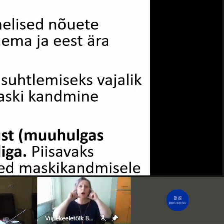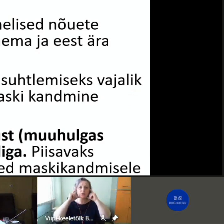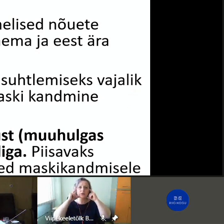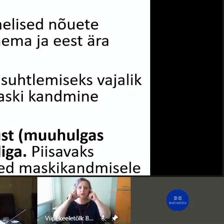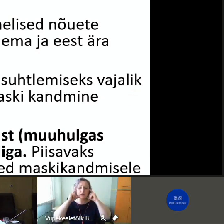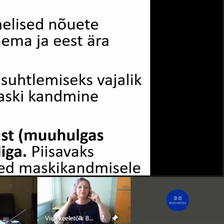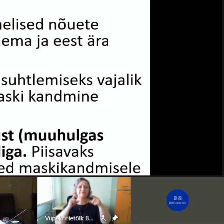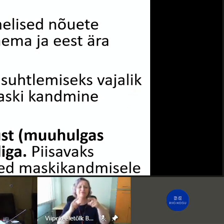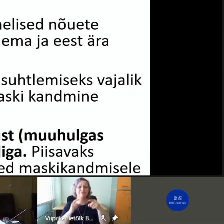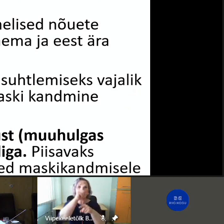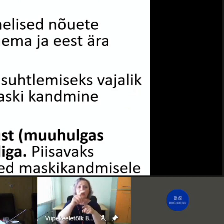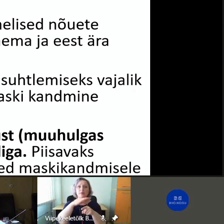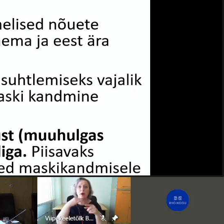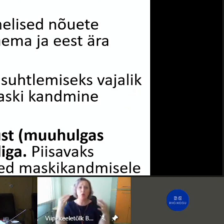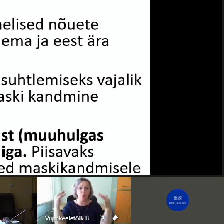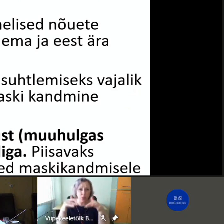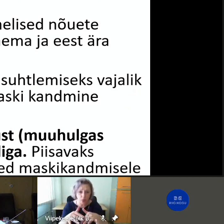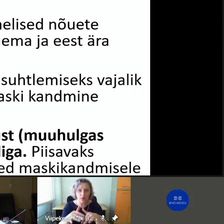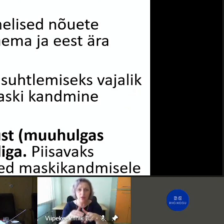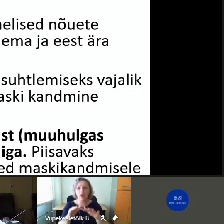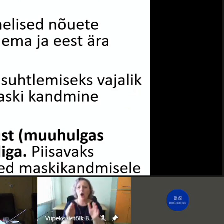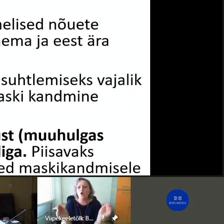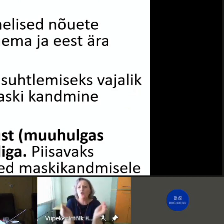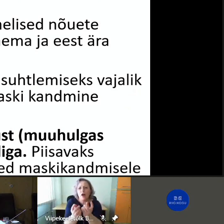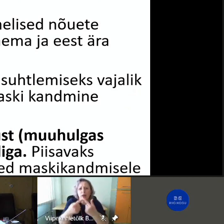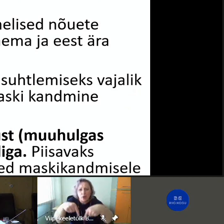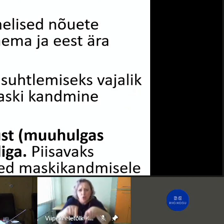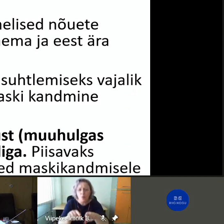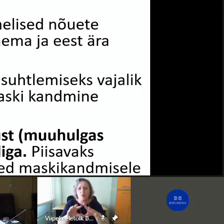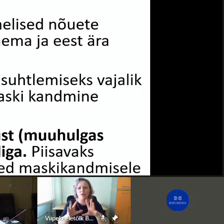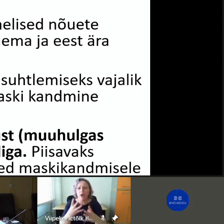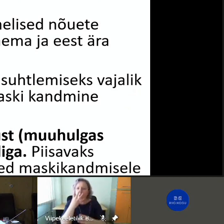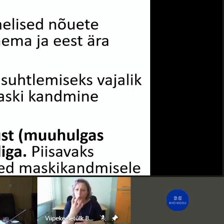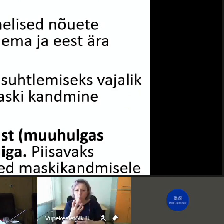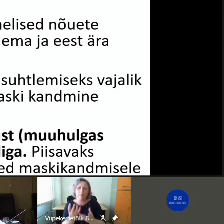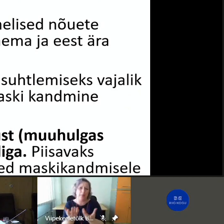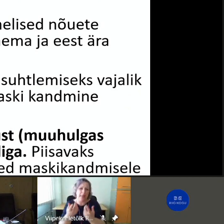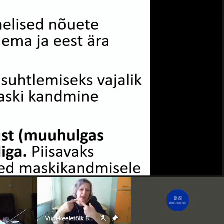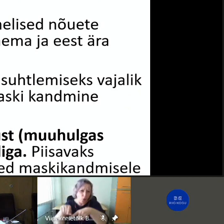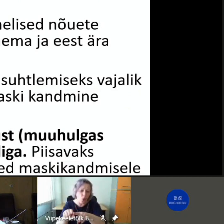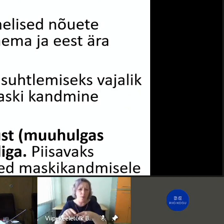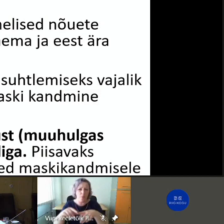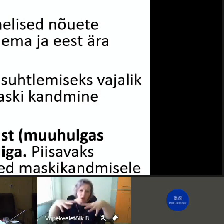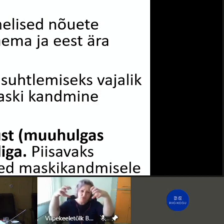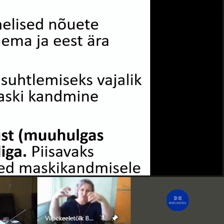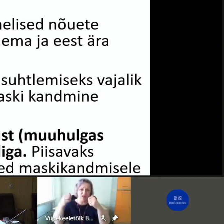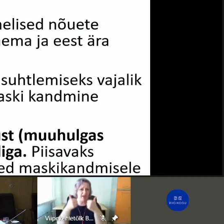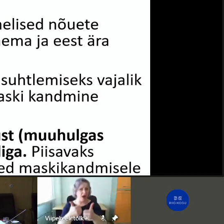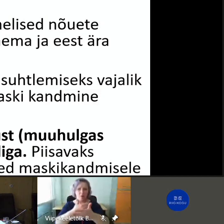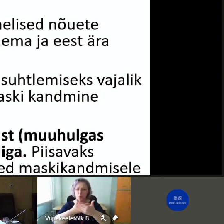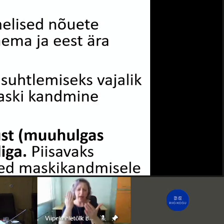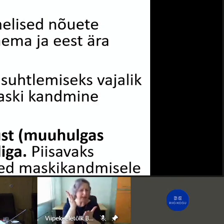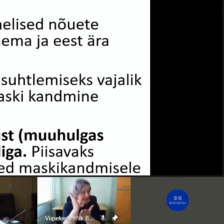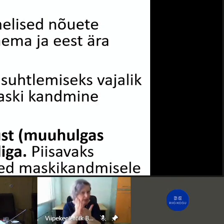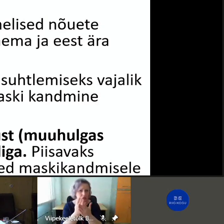kus on rahvarohkekuht, kus on väike ruum, kus on umbne ruum, kus ei ole tõhusventilatsioon. Seal